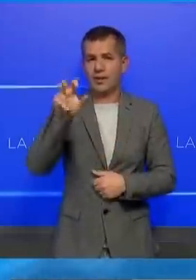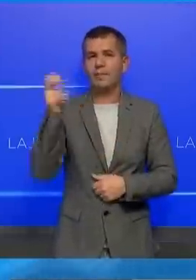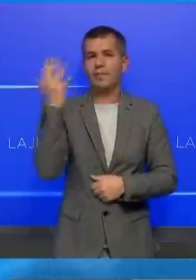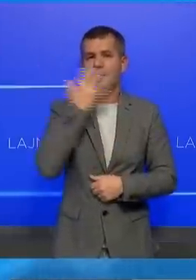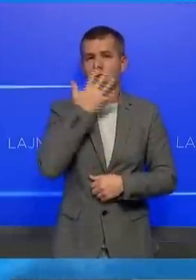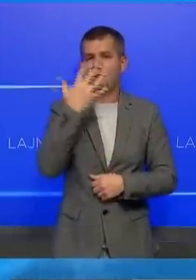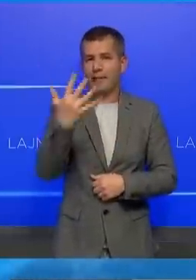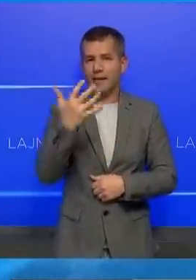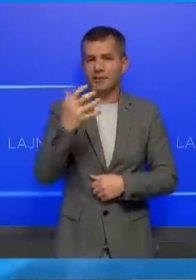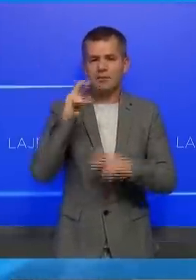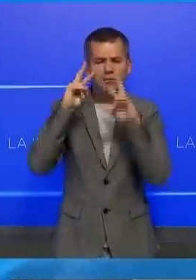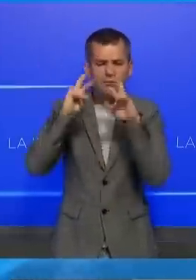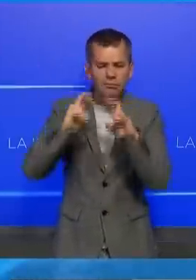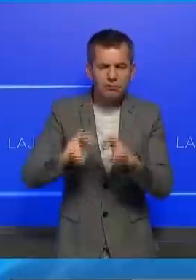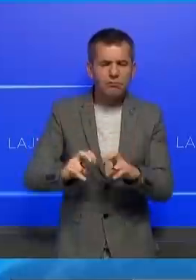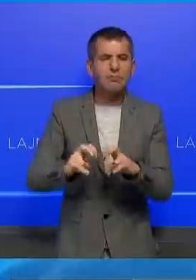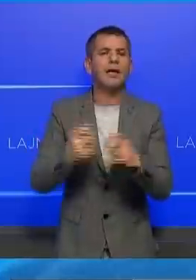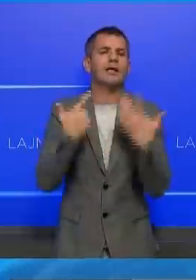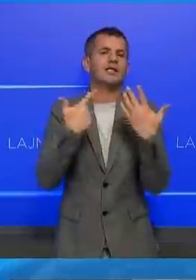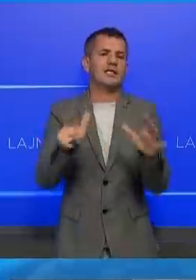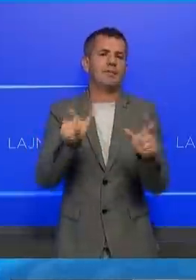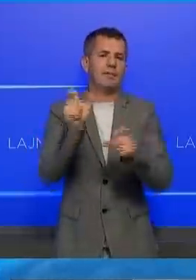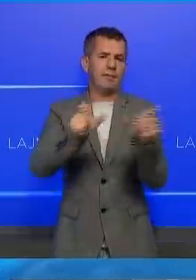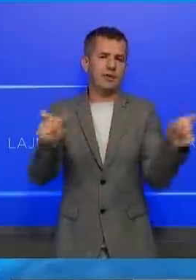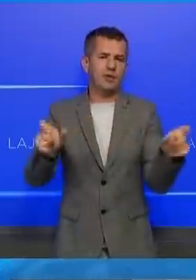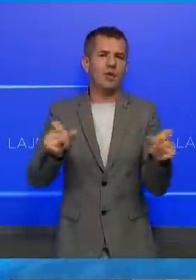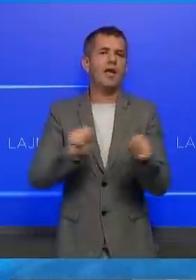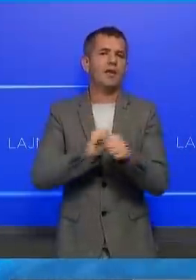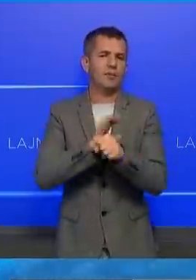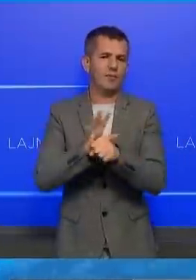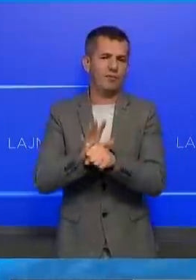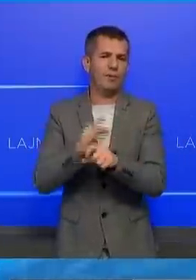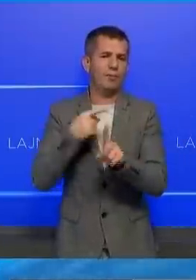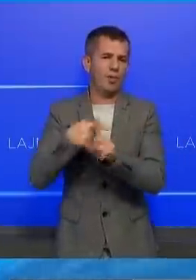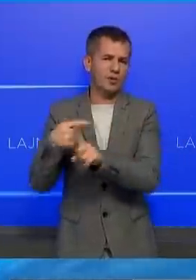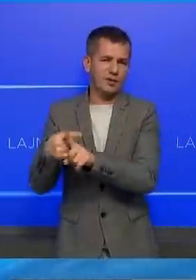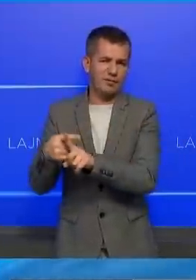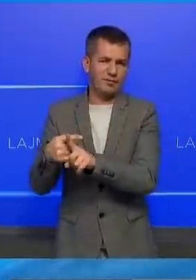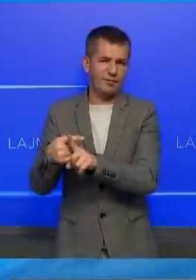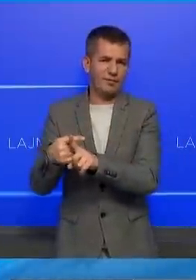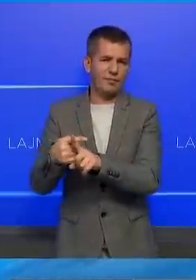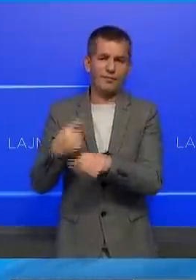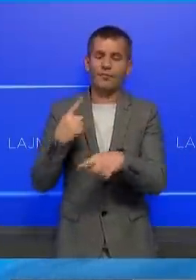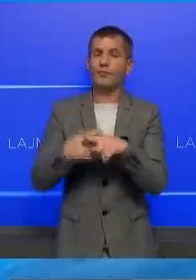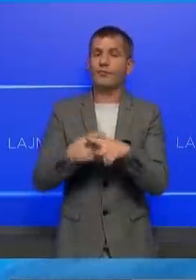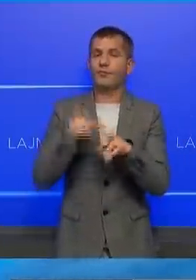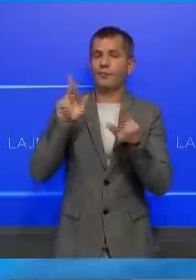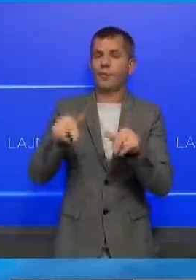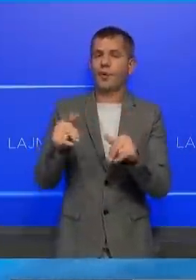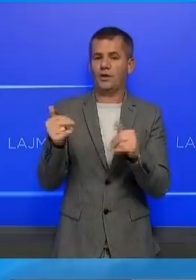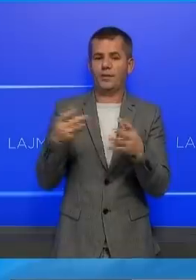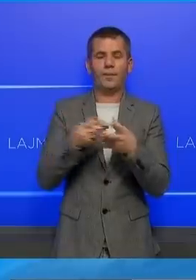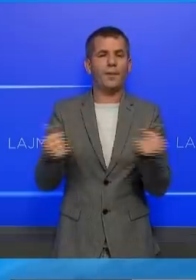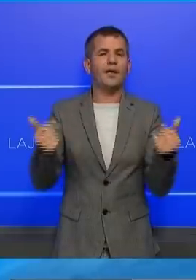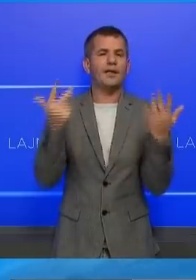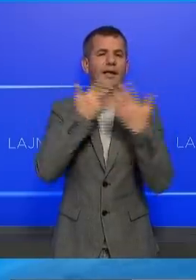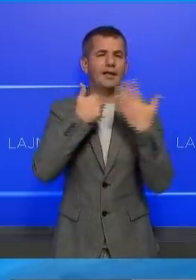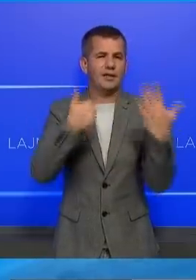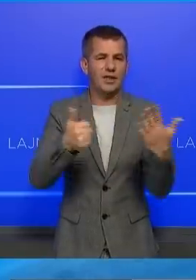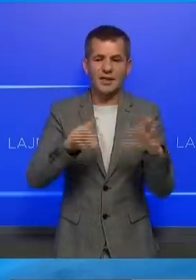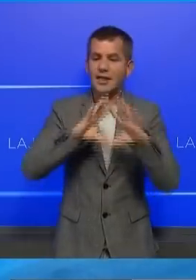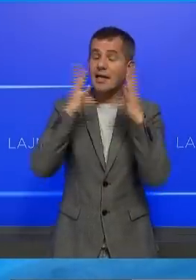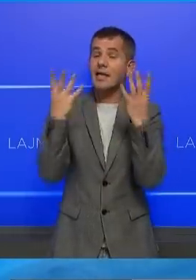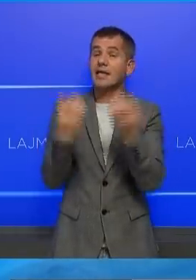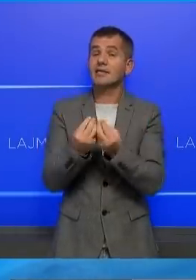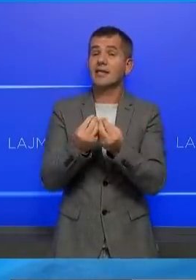2355 tesime 7 mbëdjet qytetar kanë rezultuar pozitiv, ndërse janë shëruar 8.6 qytetar. Dhe i sanumi për gjithë